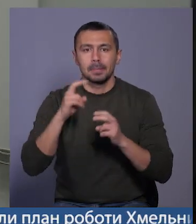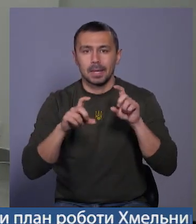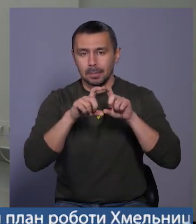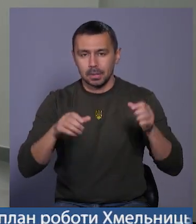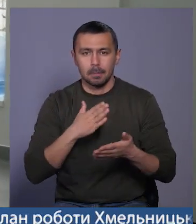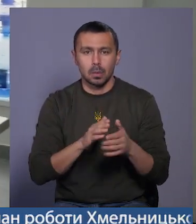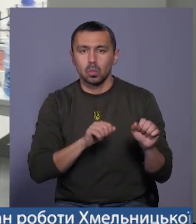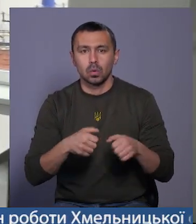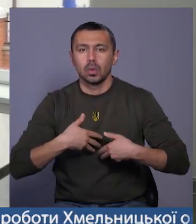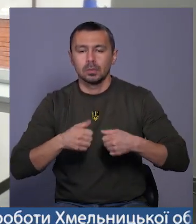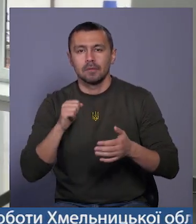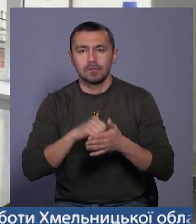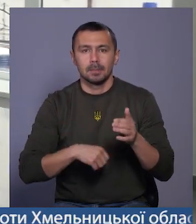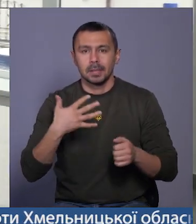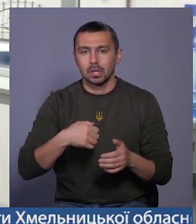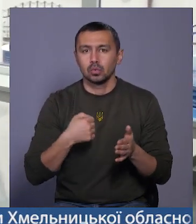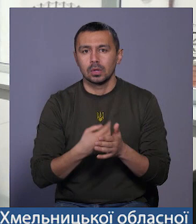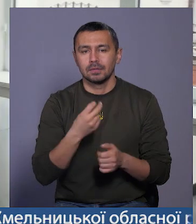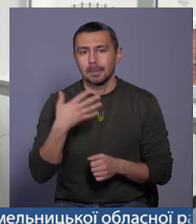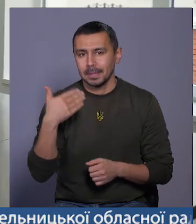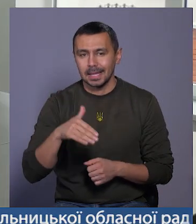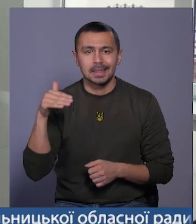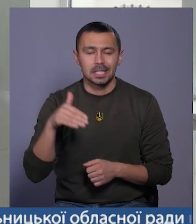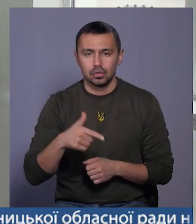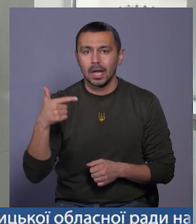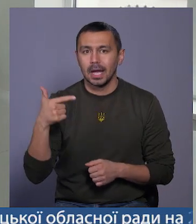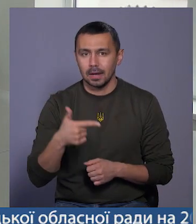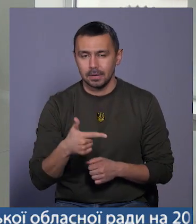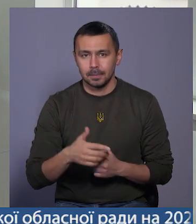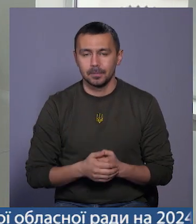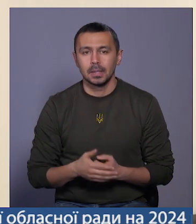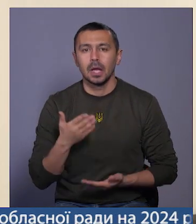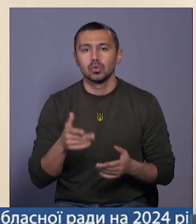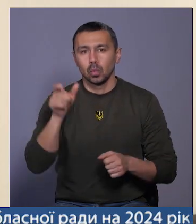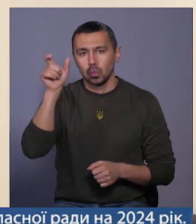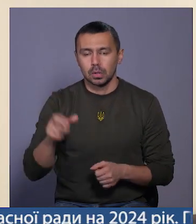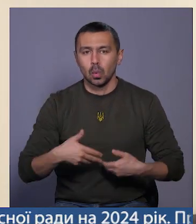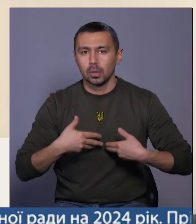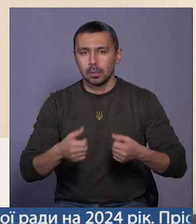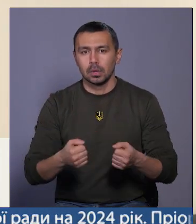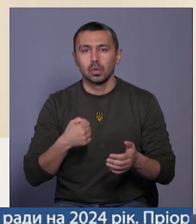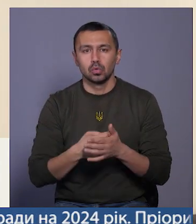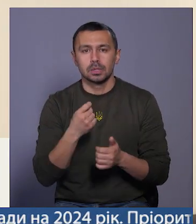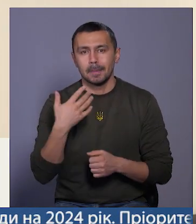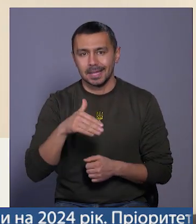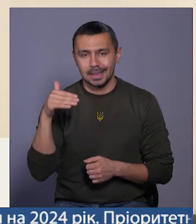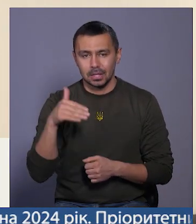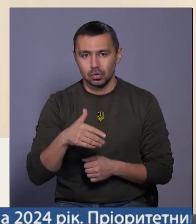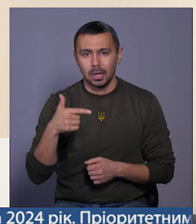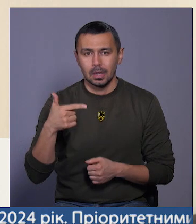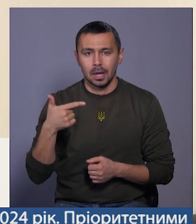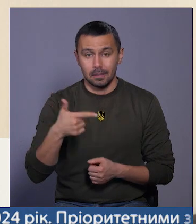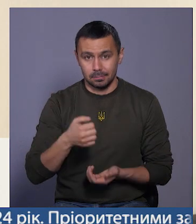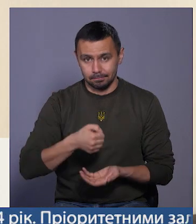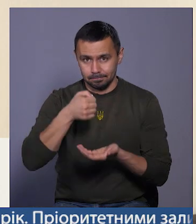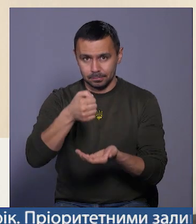мають змогу отримати від 50 до 250 тисяч гривень. Якщо людина отримує до 150 тисяч грант,